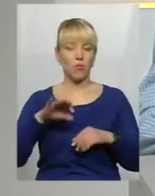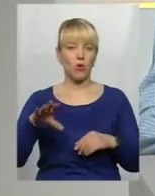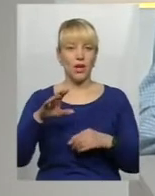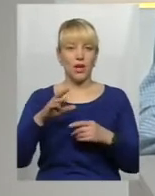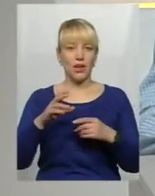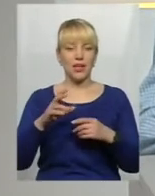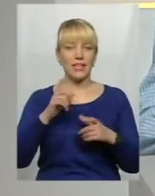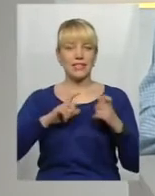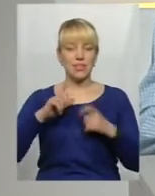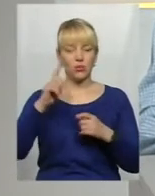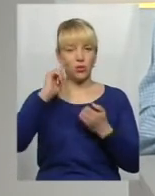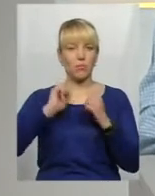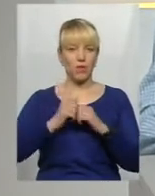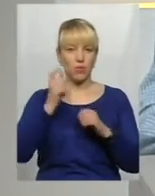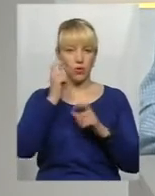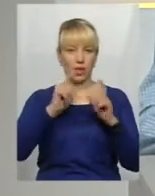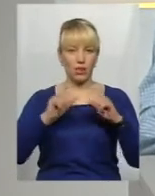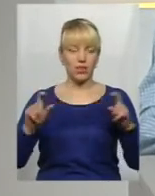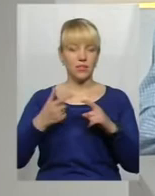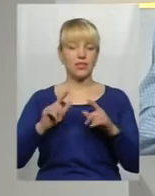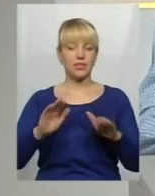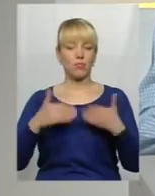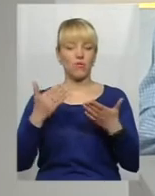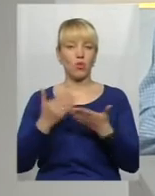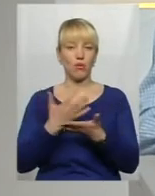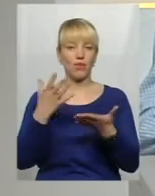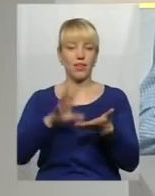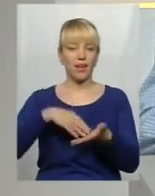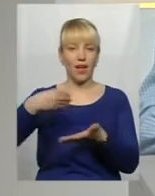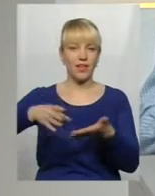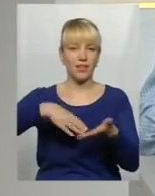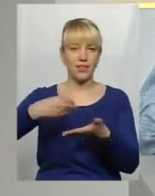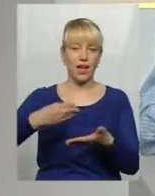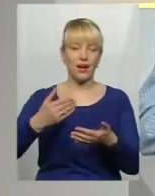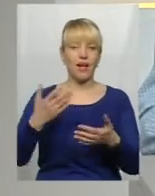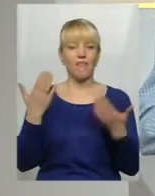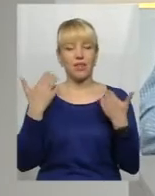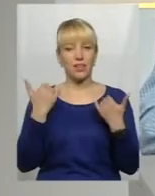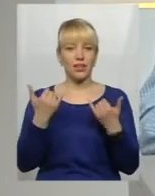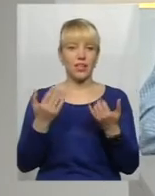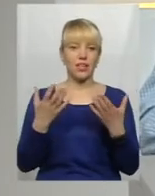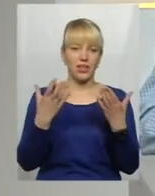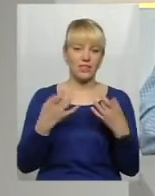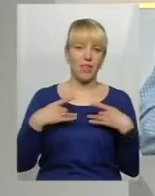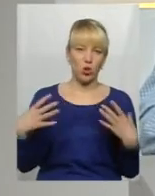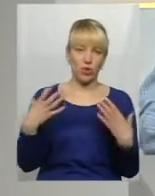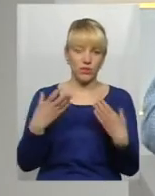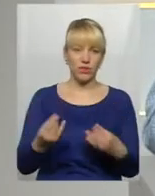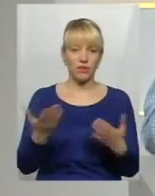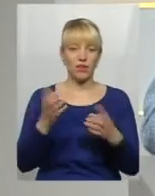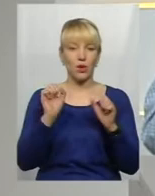пам'яті запропонував новий варіант календаря вихідних і святкових днів, який, можливо, прийме Верховна Рада і,